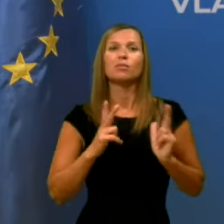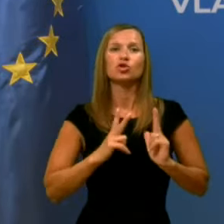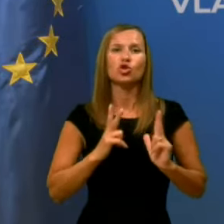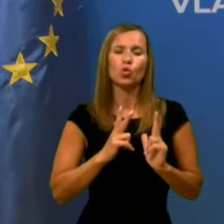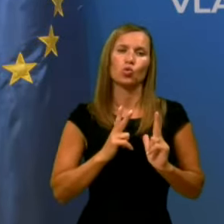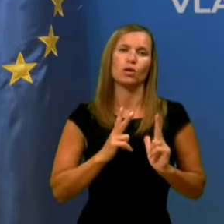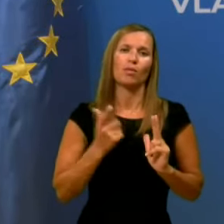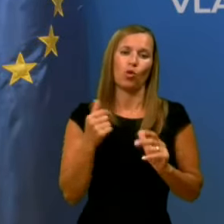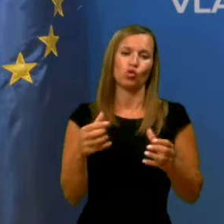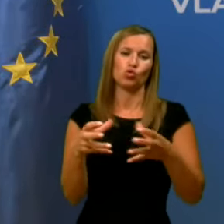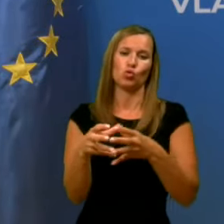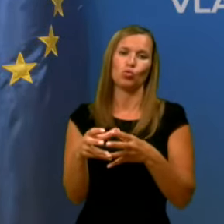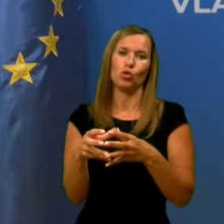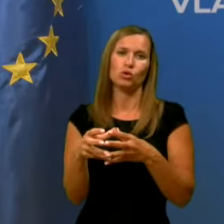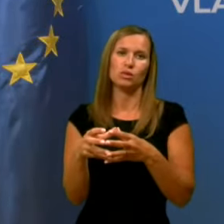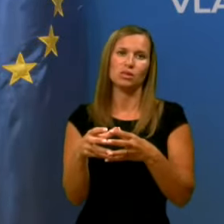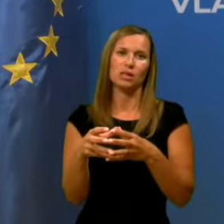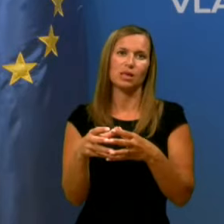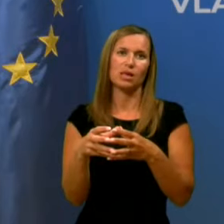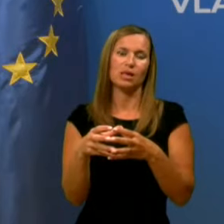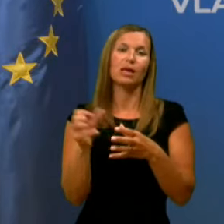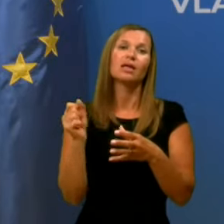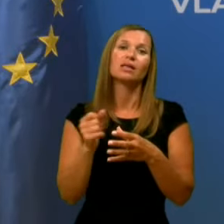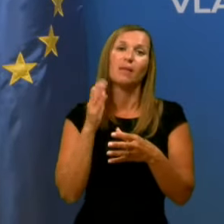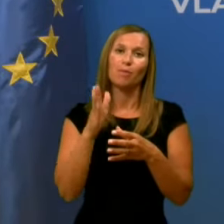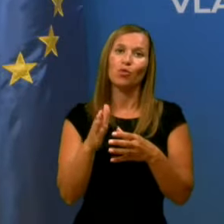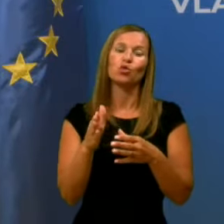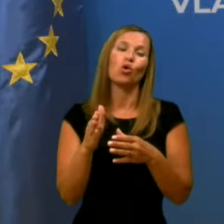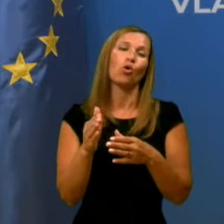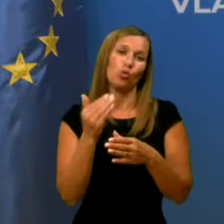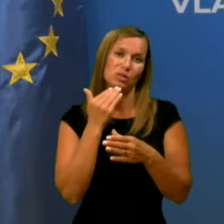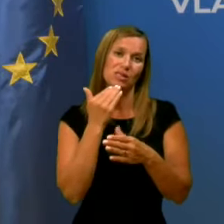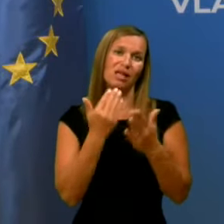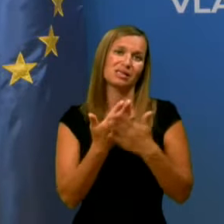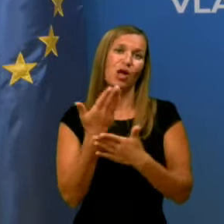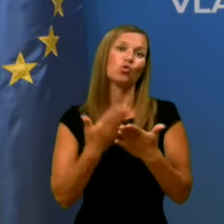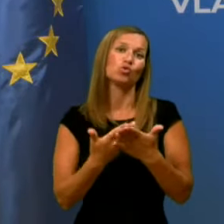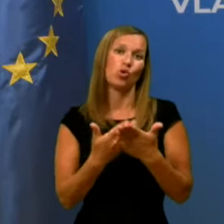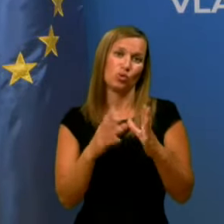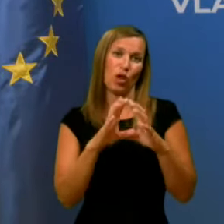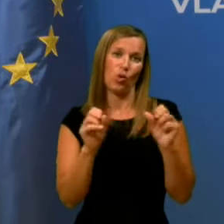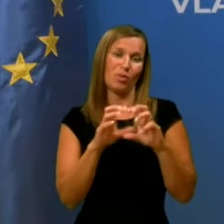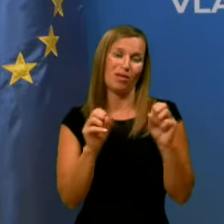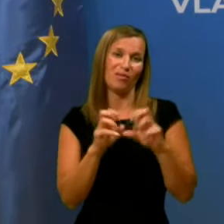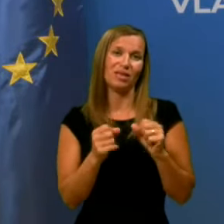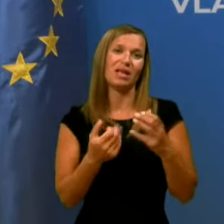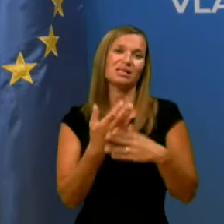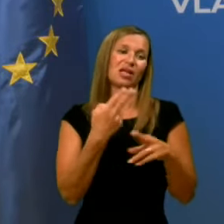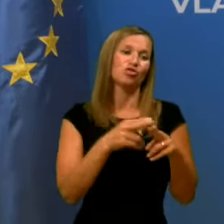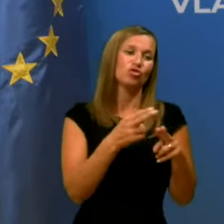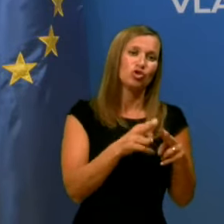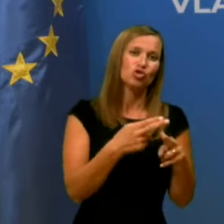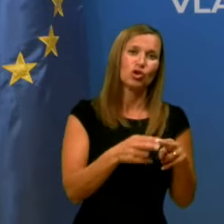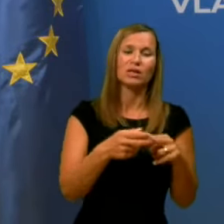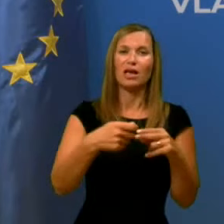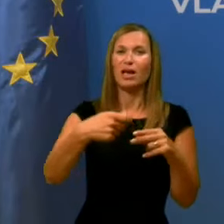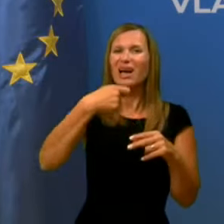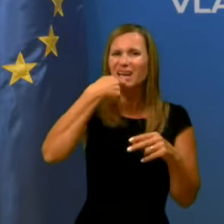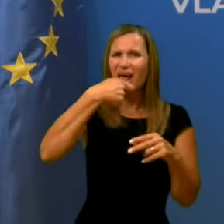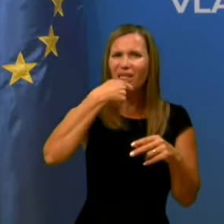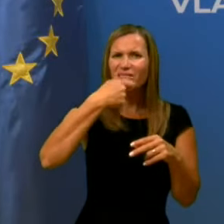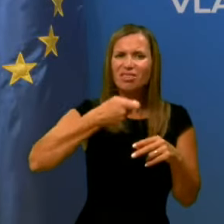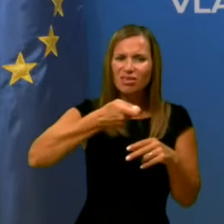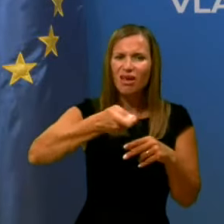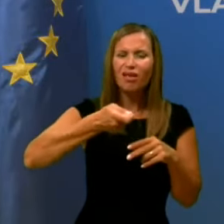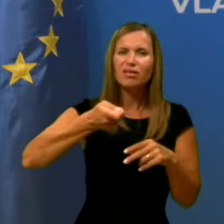od skupnosti to, kar je bilo tudi že omenjeno, da bodo se saj za osnovna upravila, se pravi, za čiščenje, hranjenje, vse, kar je